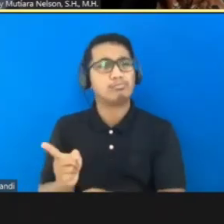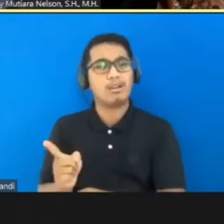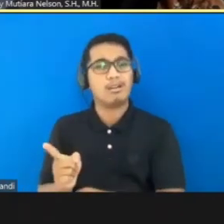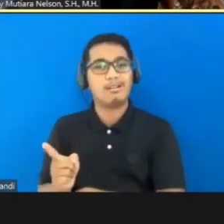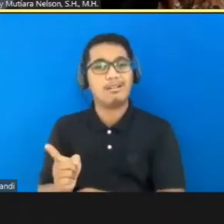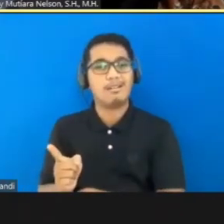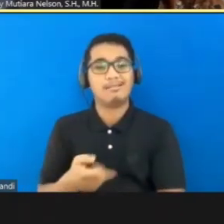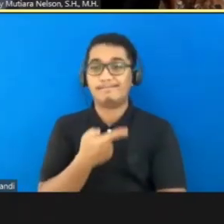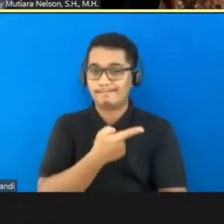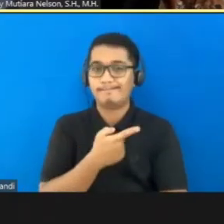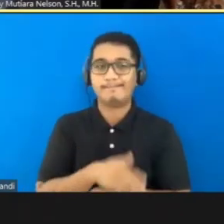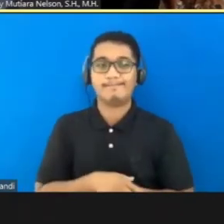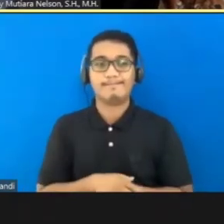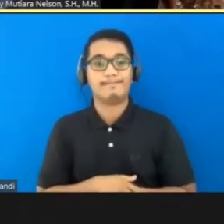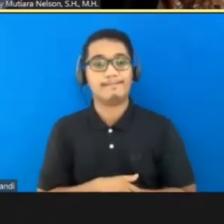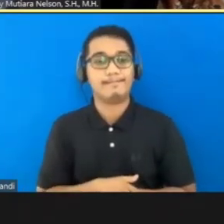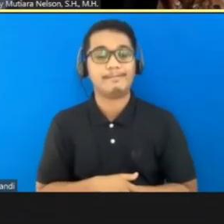ini.